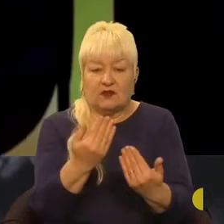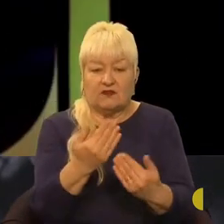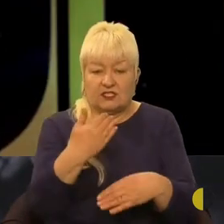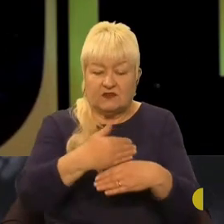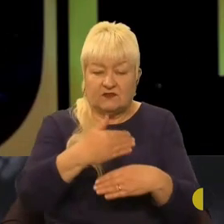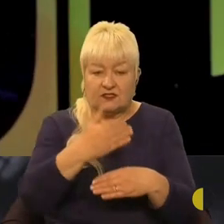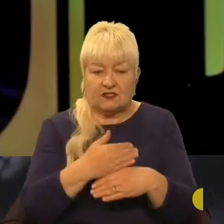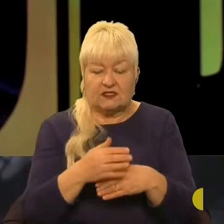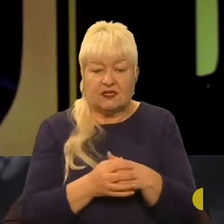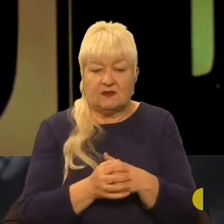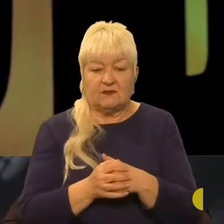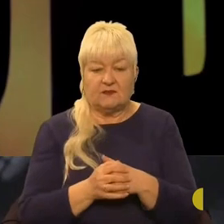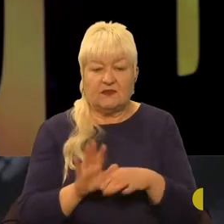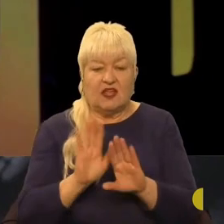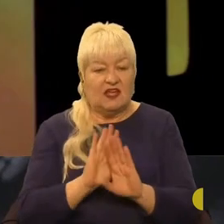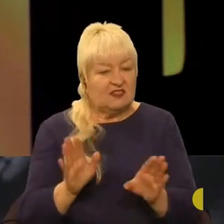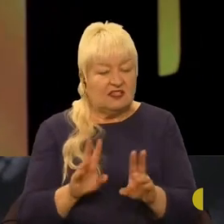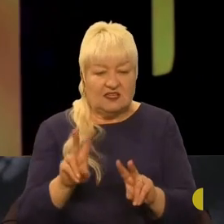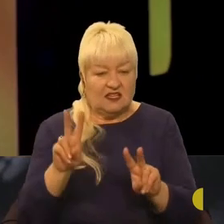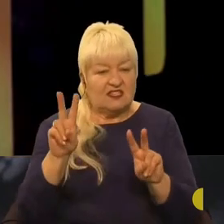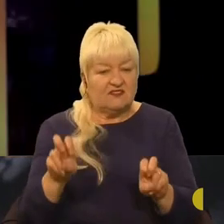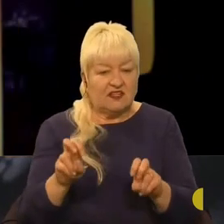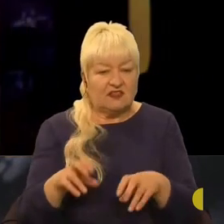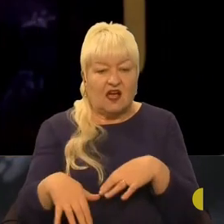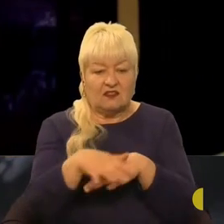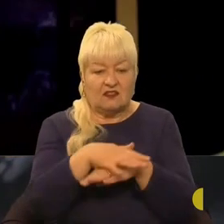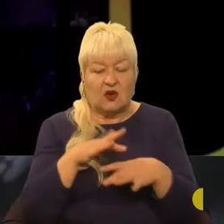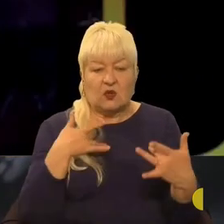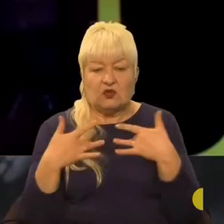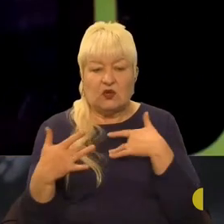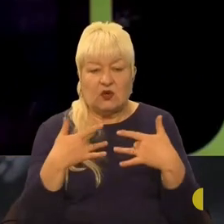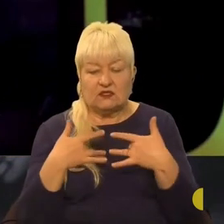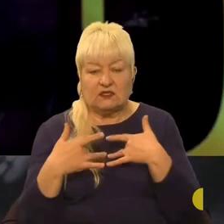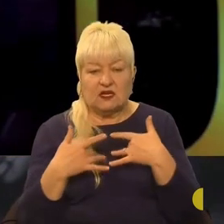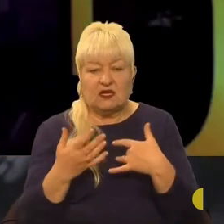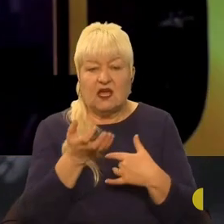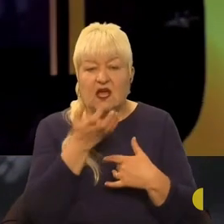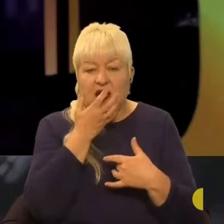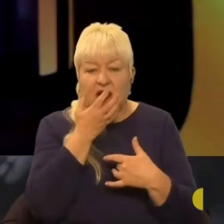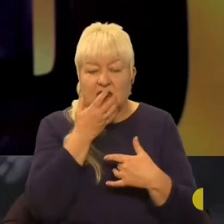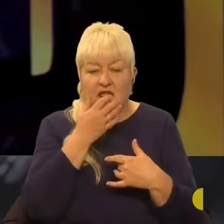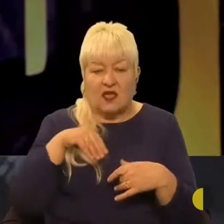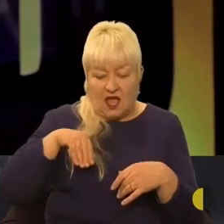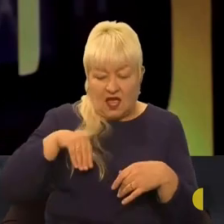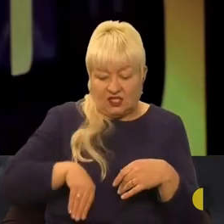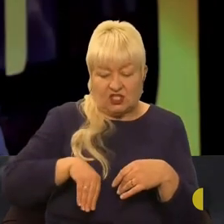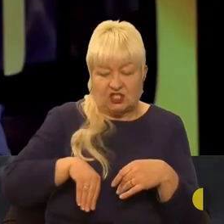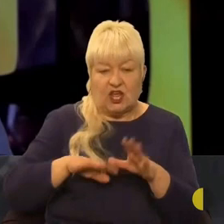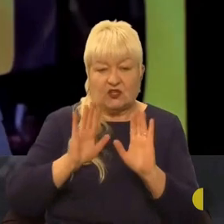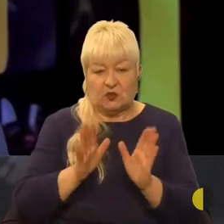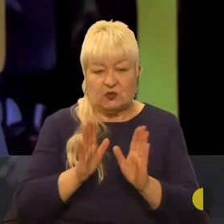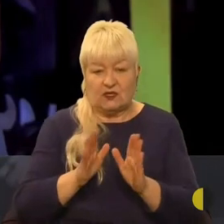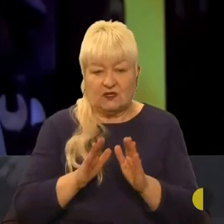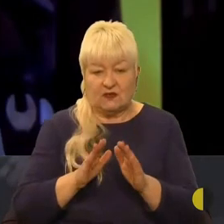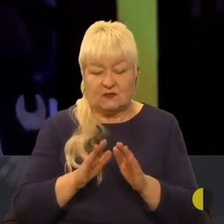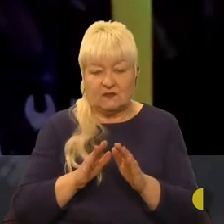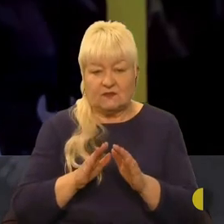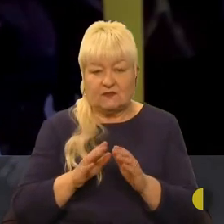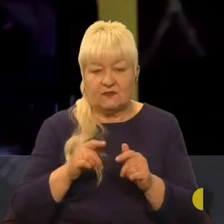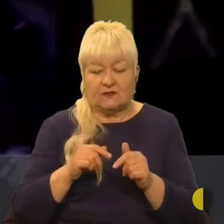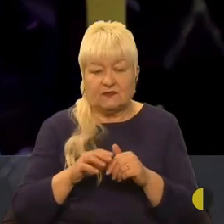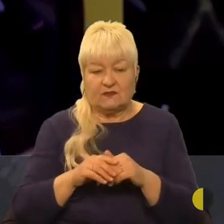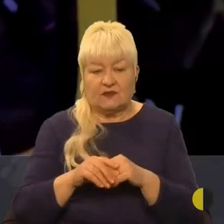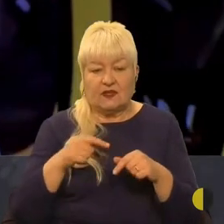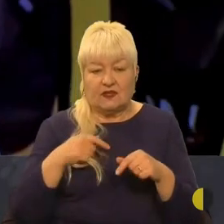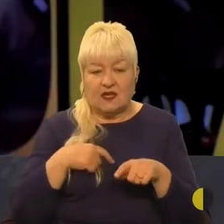Вона душить. Звання народного артисту гріє теченю народного артиста України. Я вам відкрию